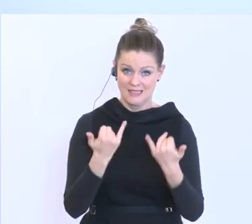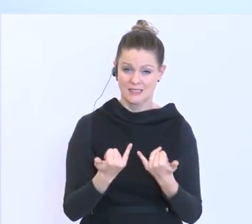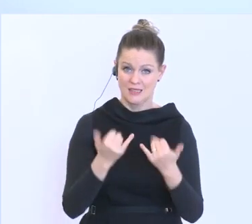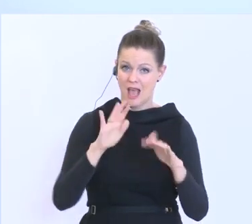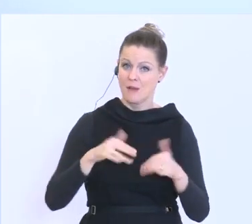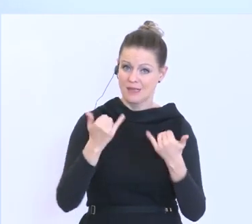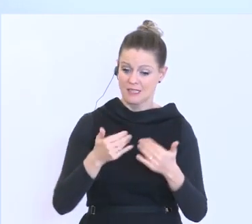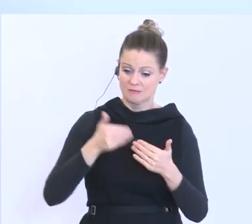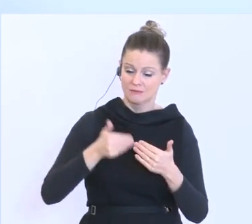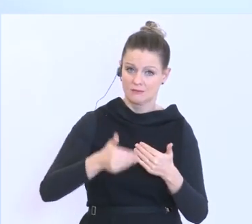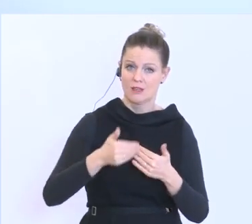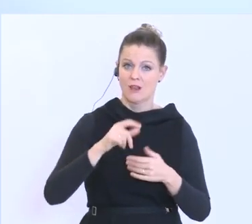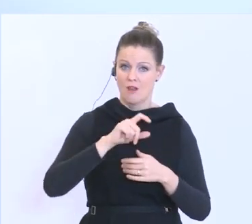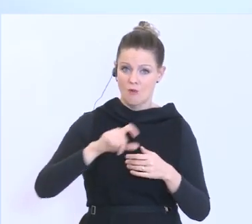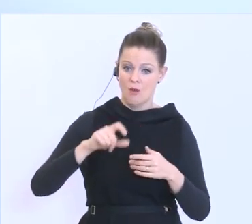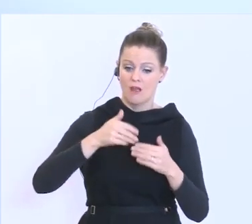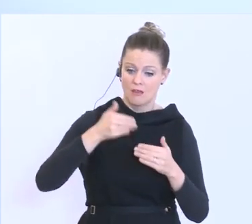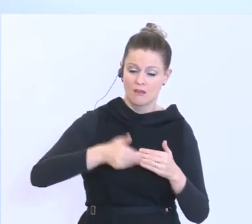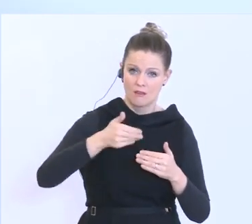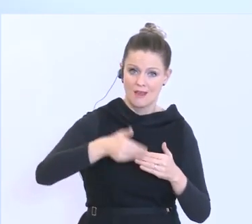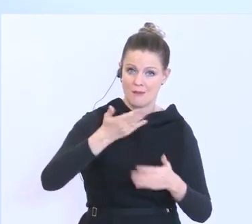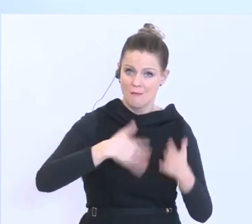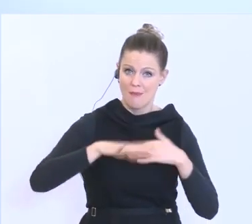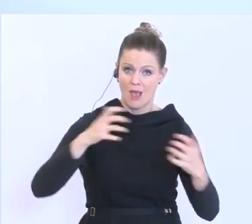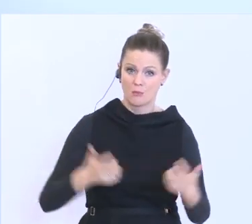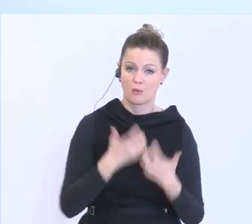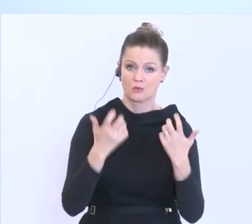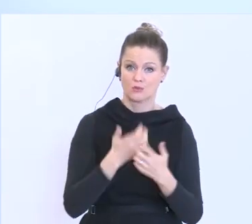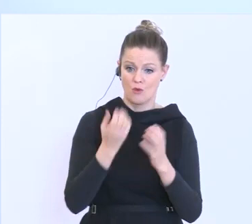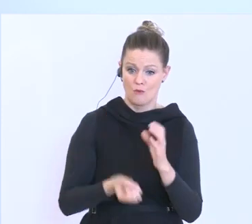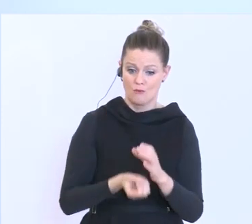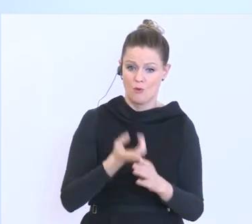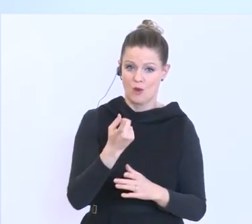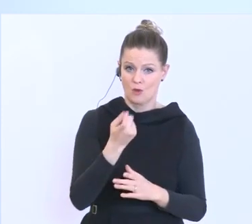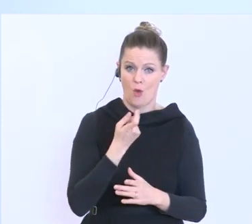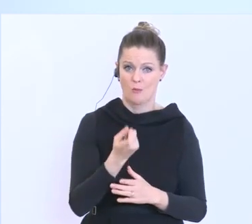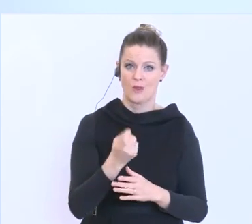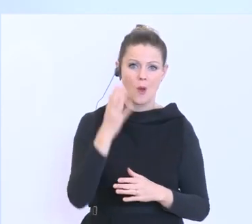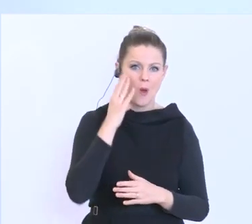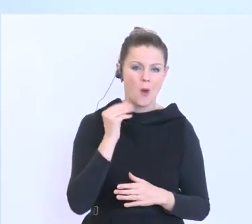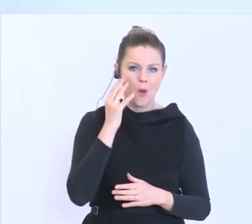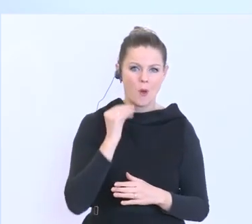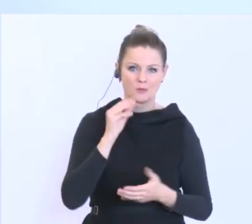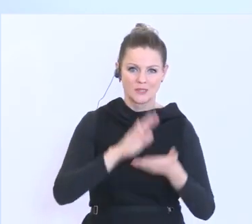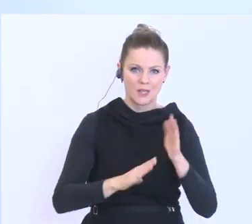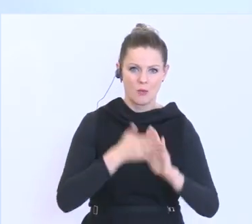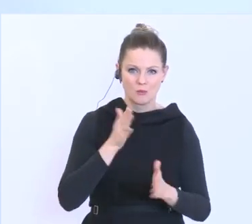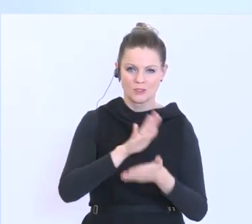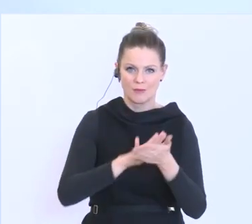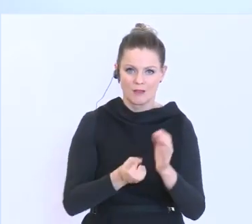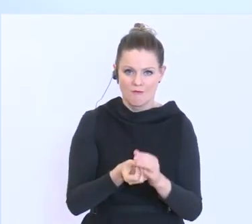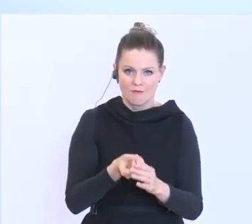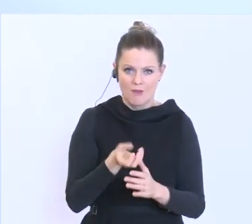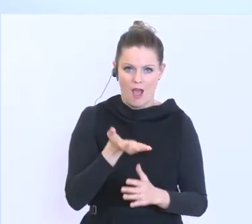eben auch stärker produziert. Der Frühling schreitet voran. Das heißt, Obst und Gemüse wächst. Wir